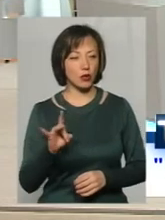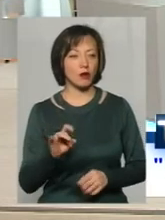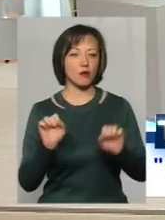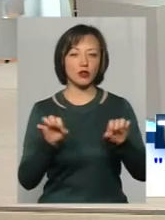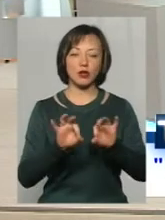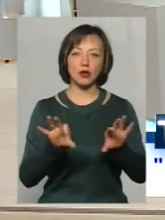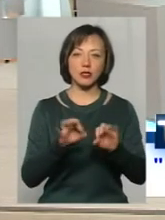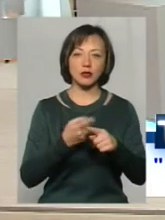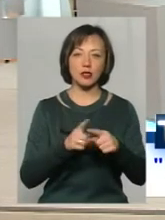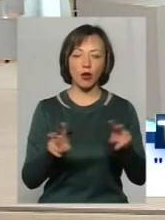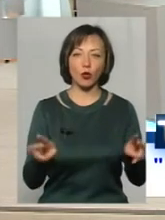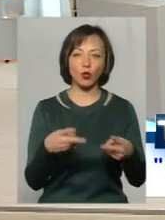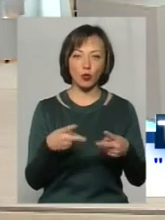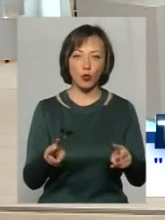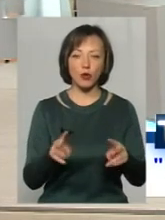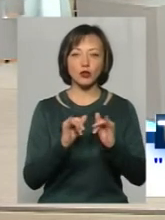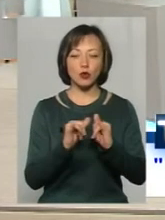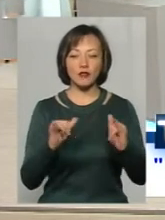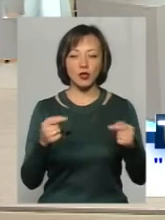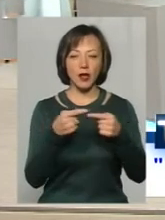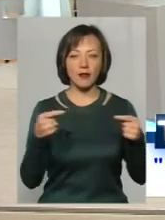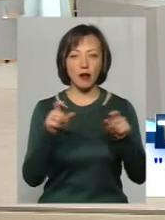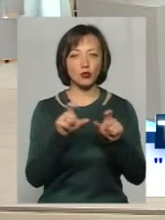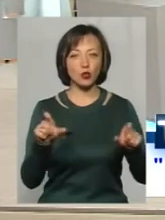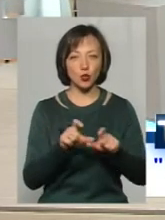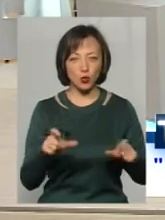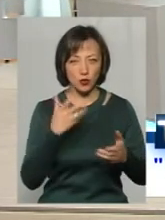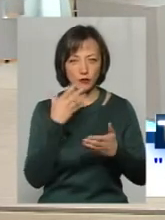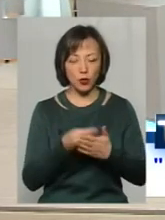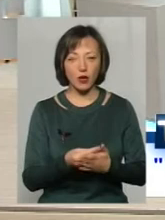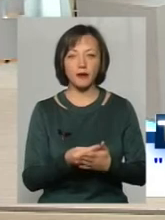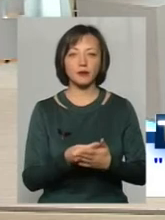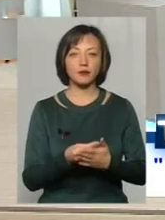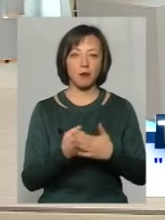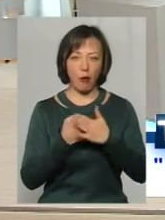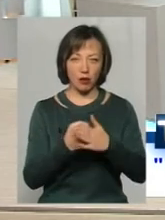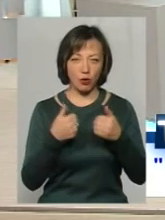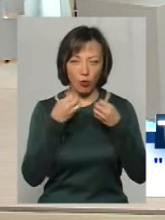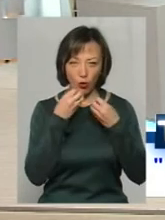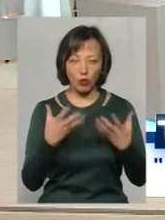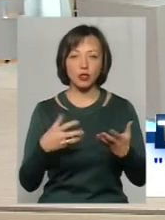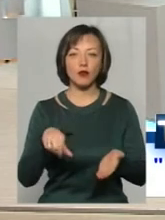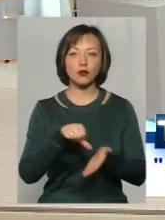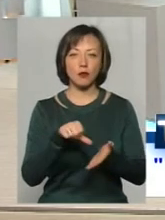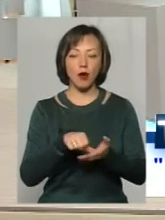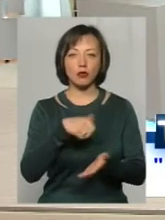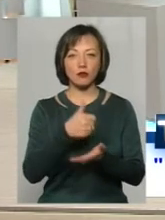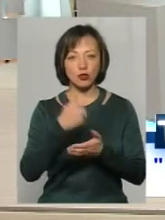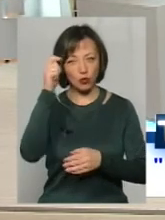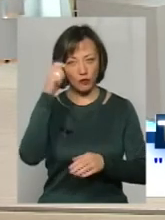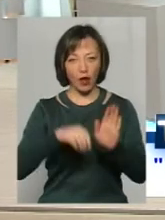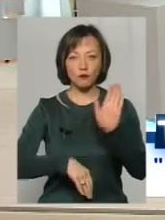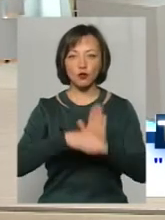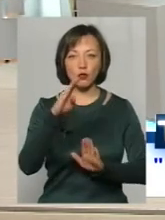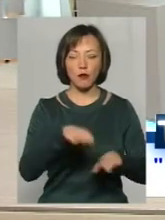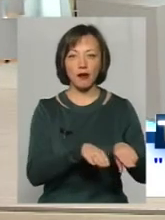говорити, що це клуб з розвинутою інфраструктурою. Команда основна виступає чоловіча у суперлізі.